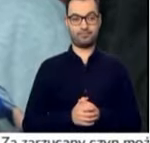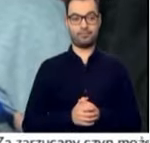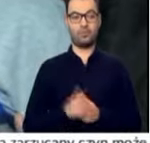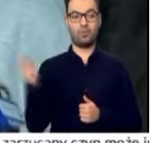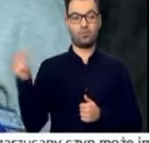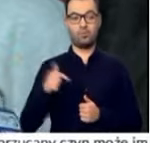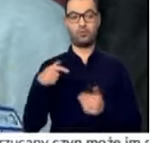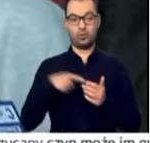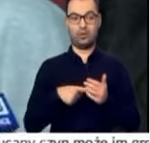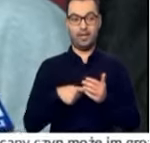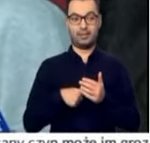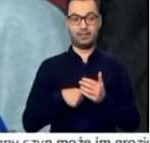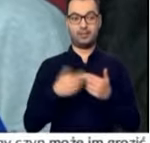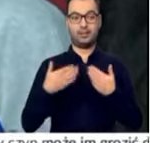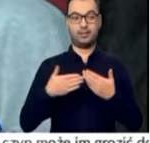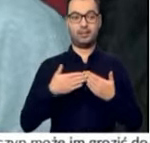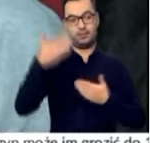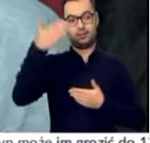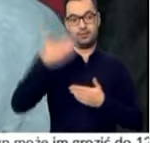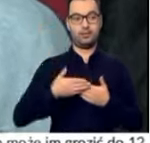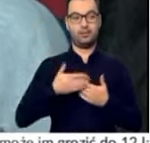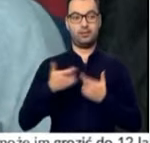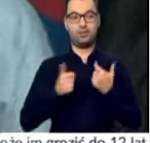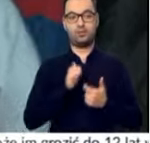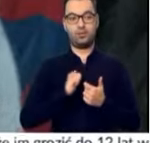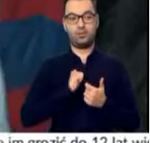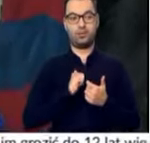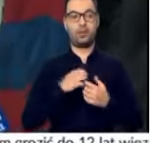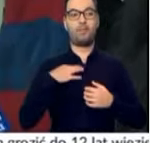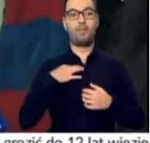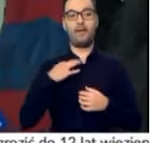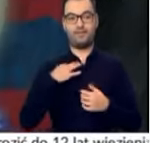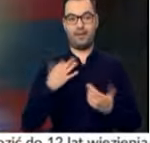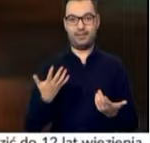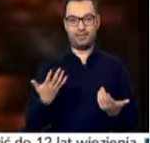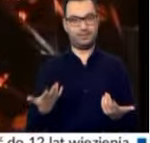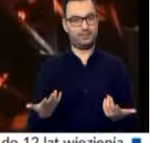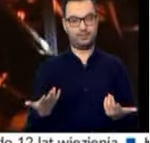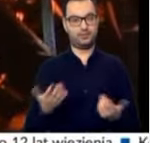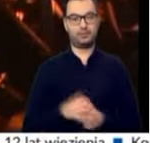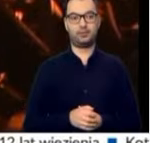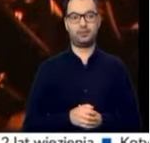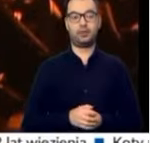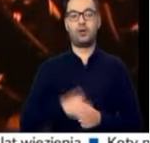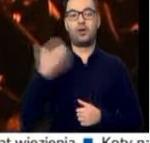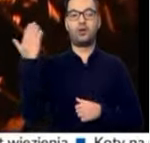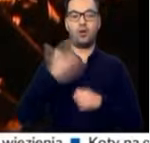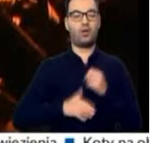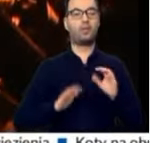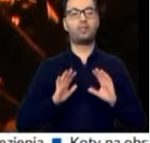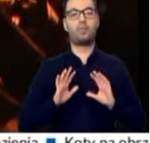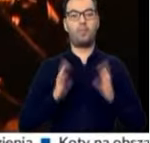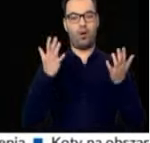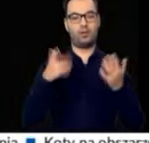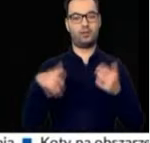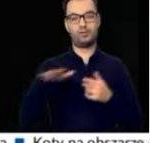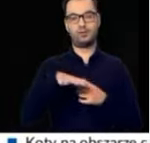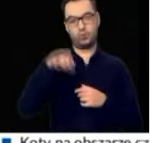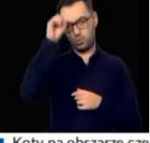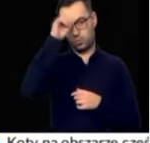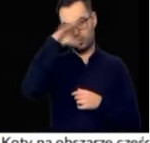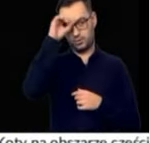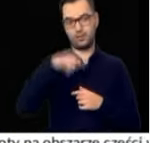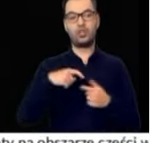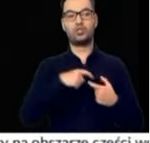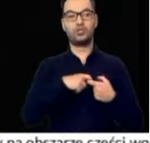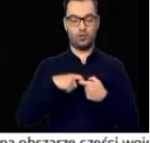Muszę sobie tak robić, żeby po prostu zrobić sobie jakąś prywatność. Koniec protestów górników. Związkowcy